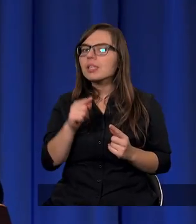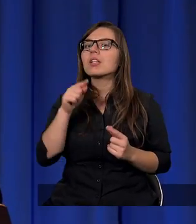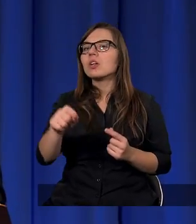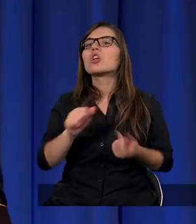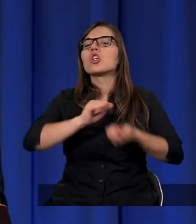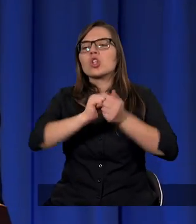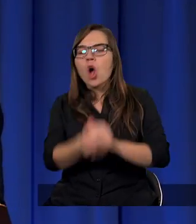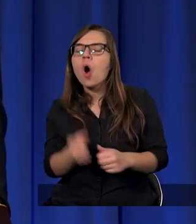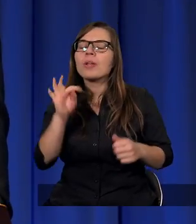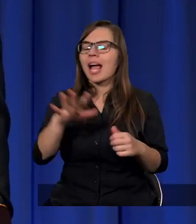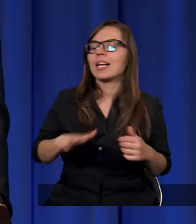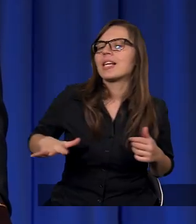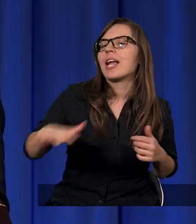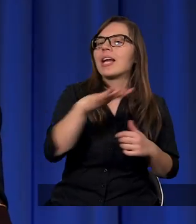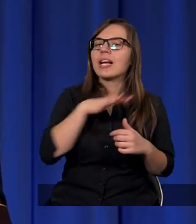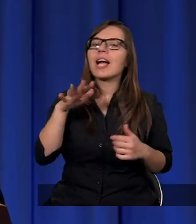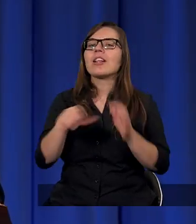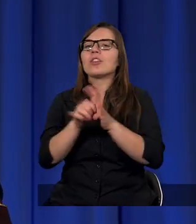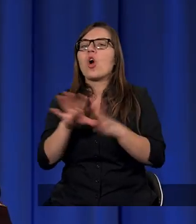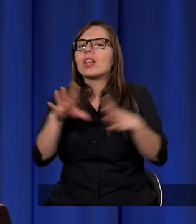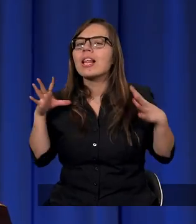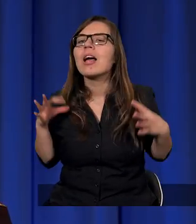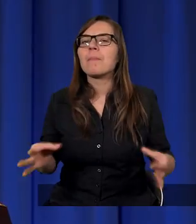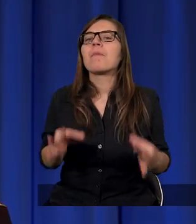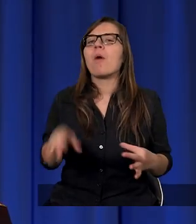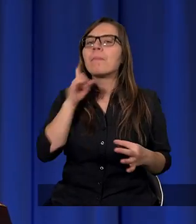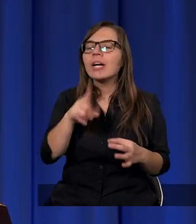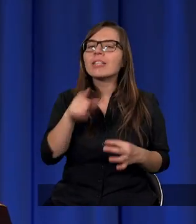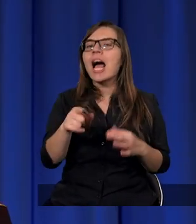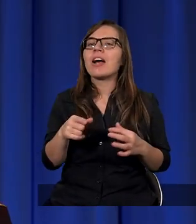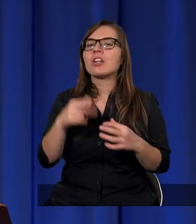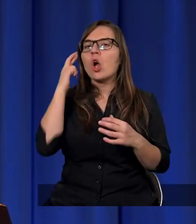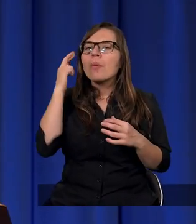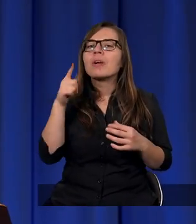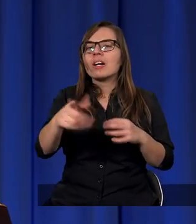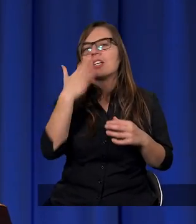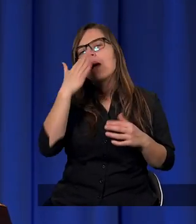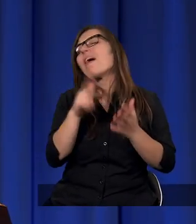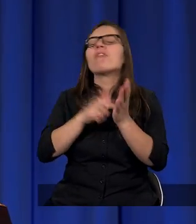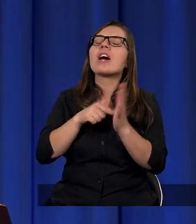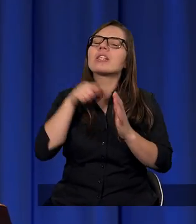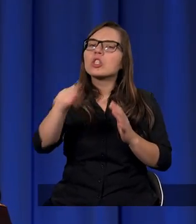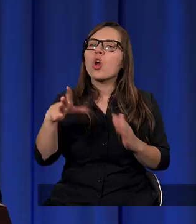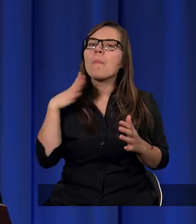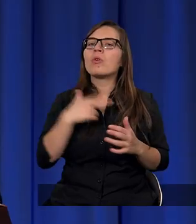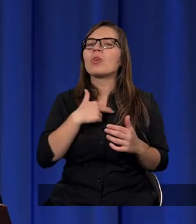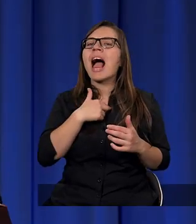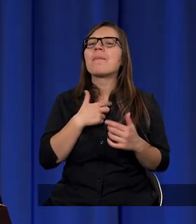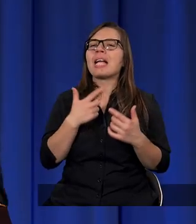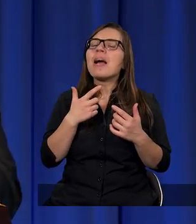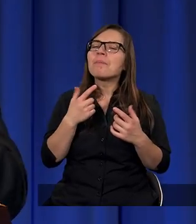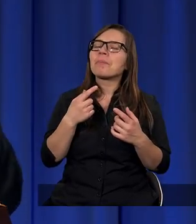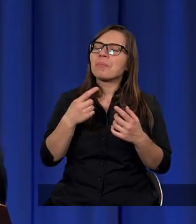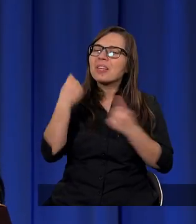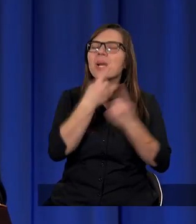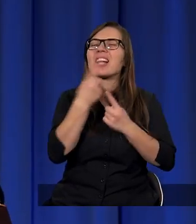są takie kręgi, w których do tej pory toczą się debaty na ten temat. I chyba to było dla mnie przyczynkiem tego, żebym tak